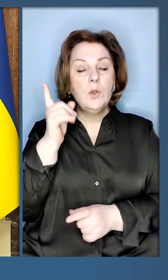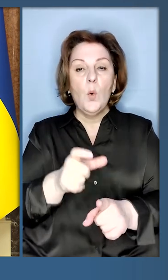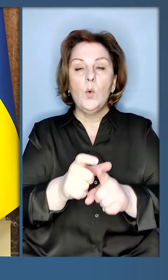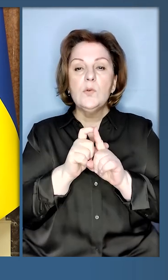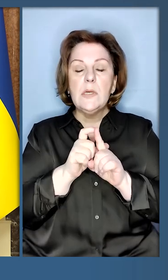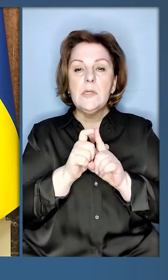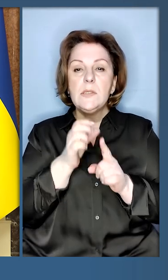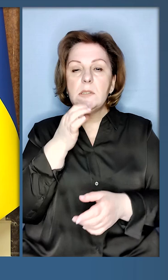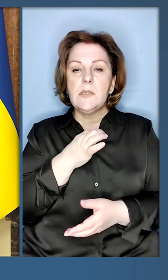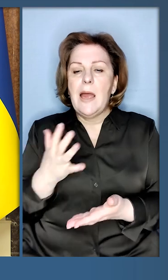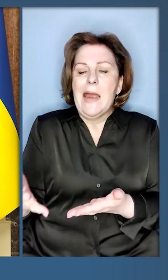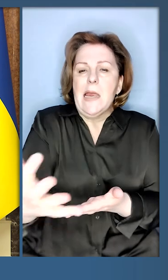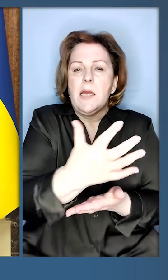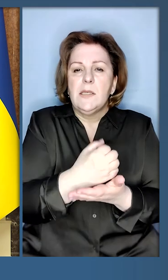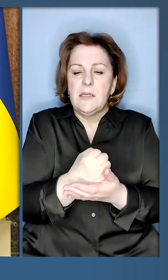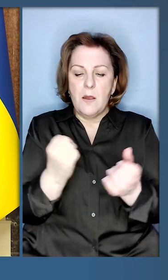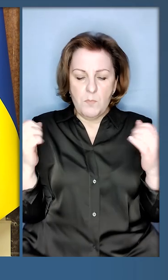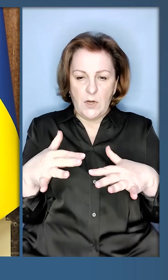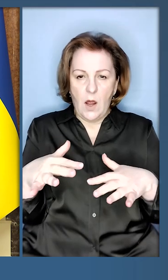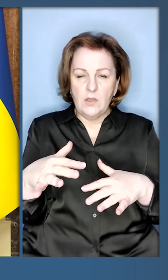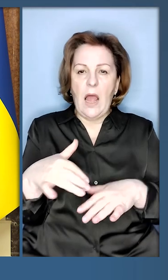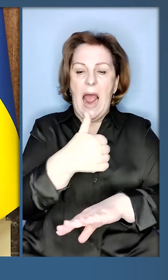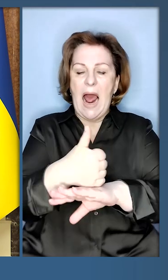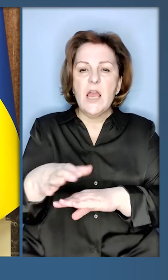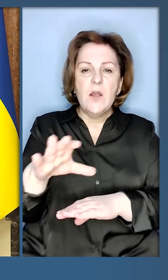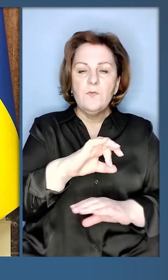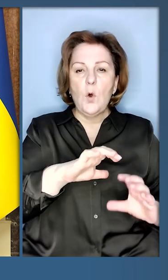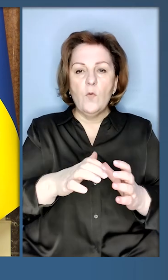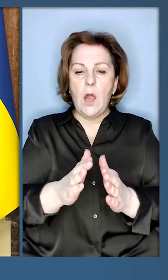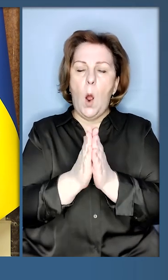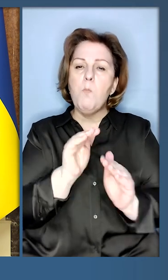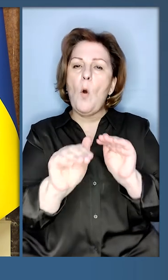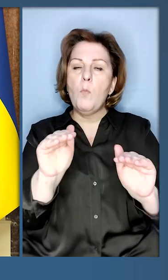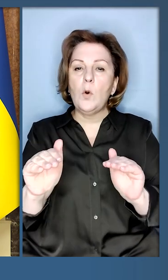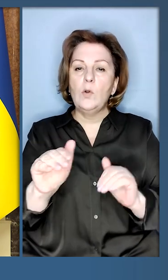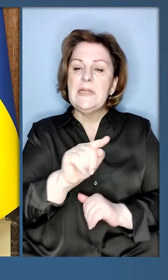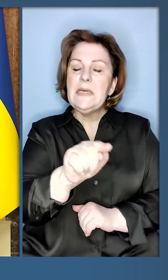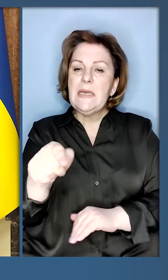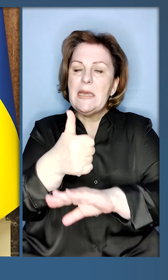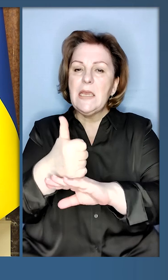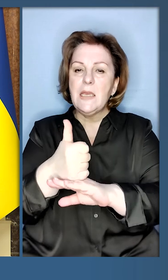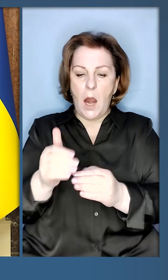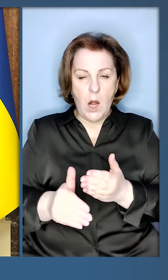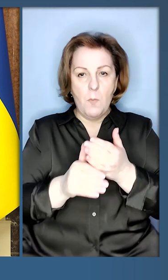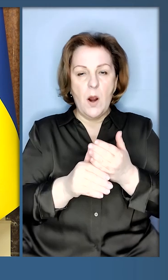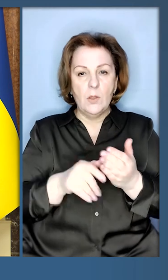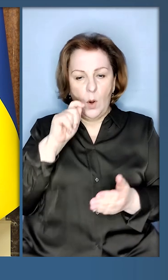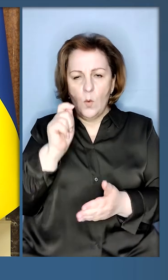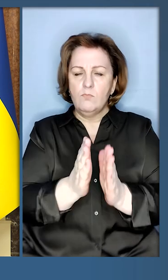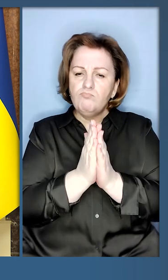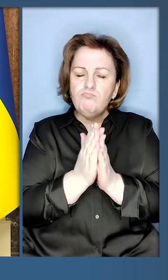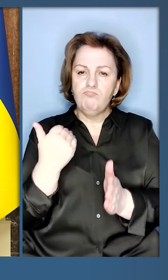зібрати лідерів усього світу. І попросити їх підтримати Україну. Зберіть